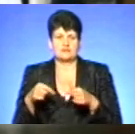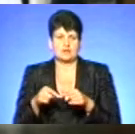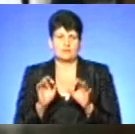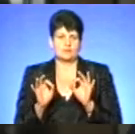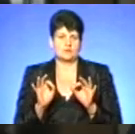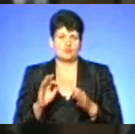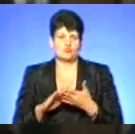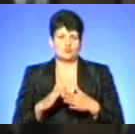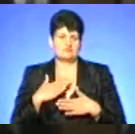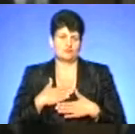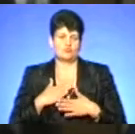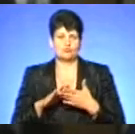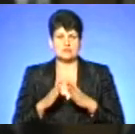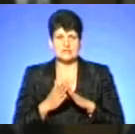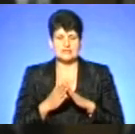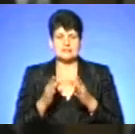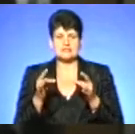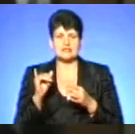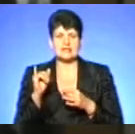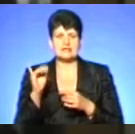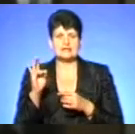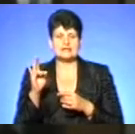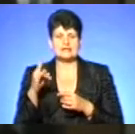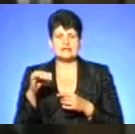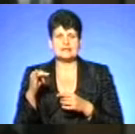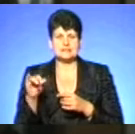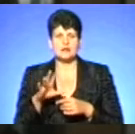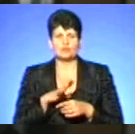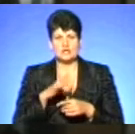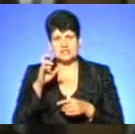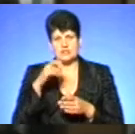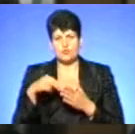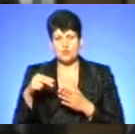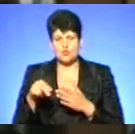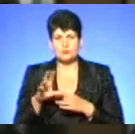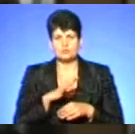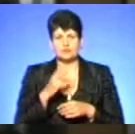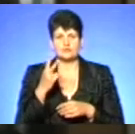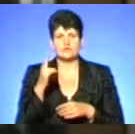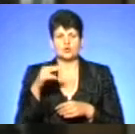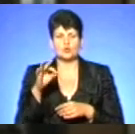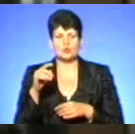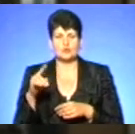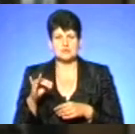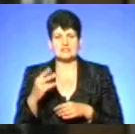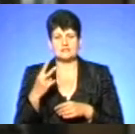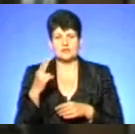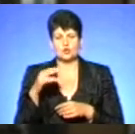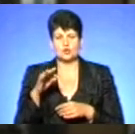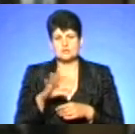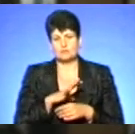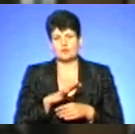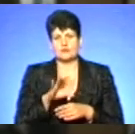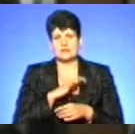задовільному стані. Сироватка інгійська, вона в нас була на державній закупці. Було дві дози в нашій лікарні, дві дози були використані для